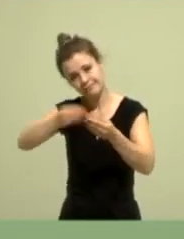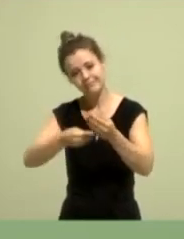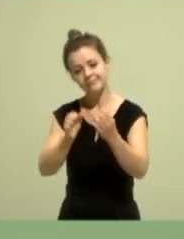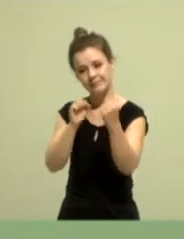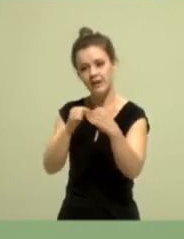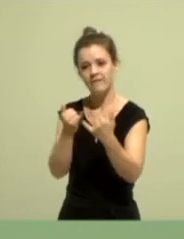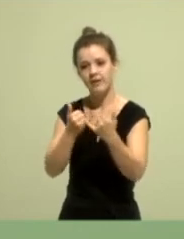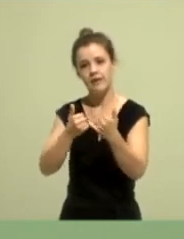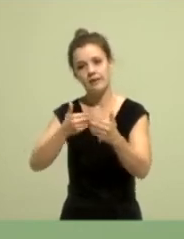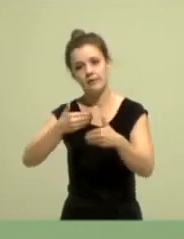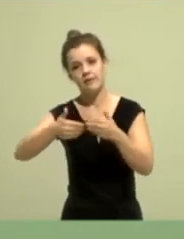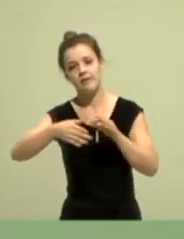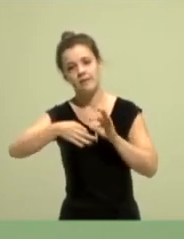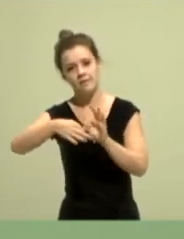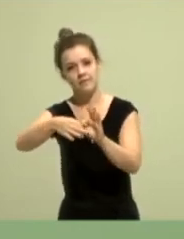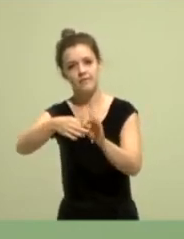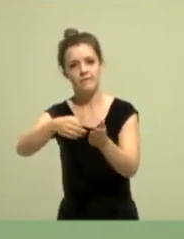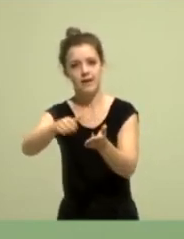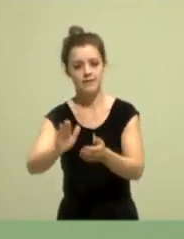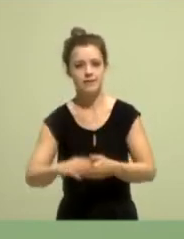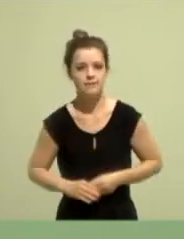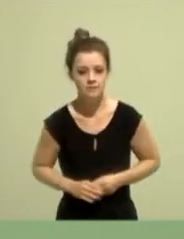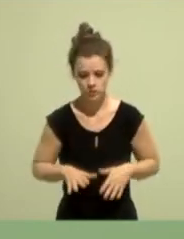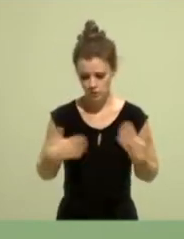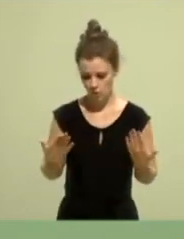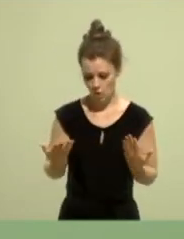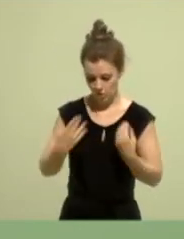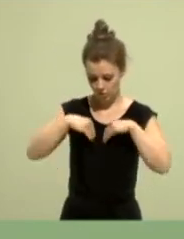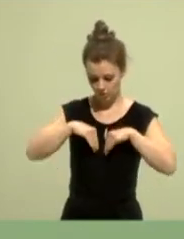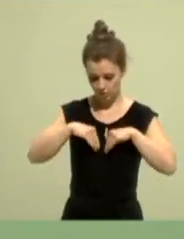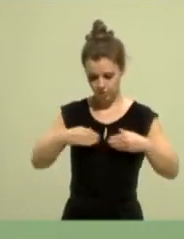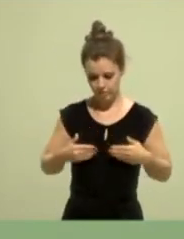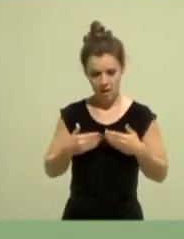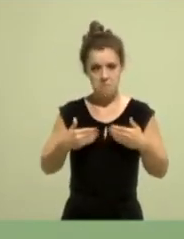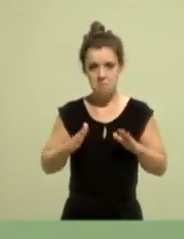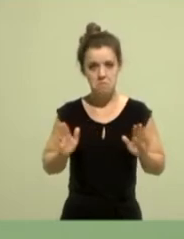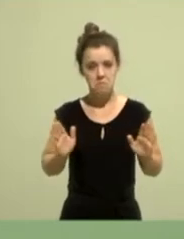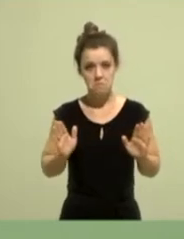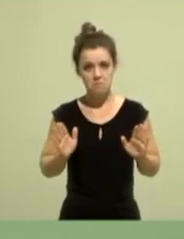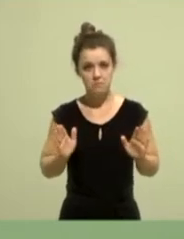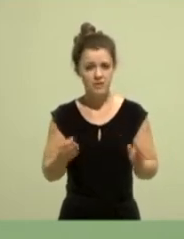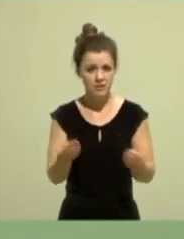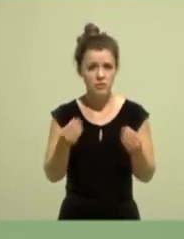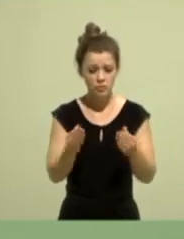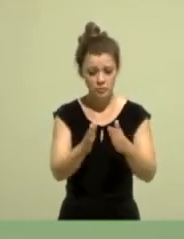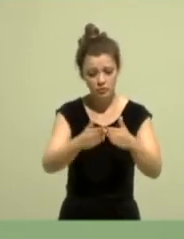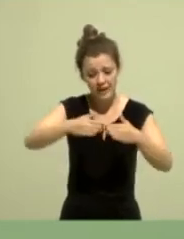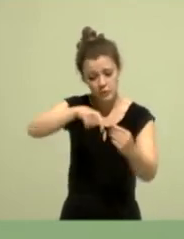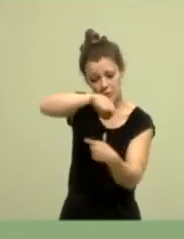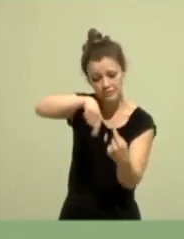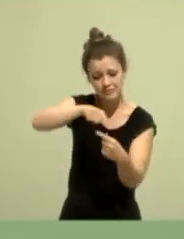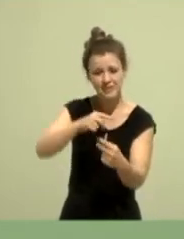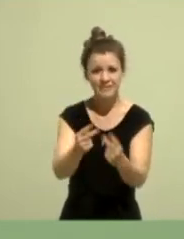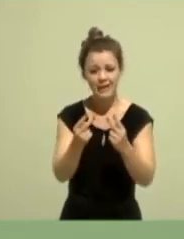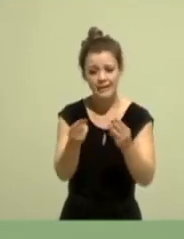ehrlich gesagt, diesen Konflikt nicht, denn eine Fraktion muss ja auch Dinge miteinander besprechen können, die wichtig sind und